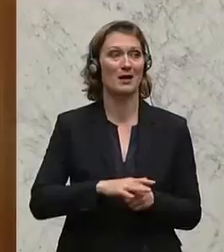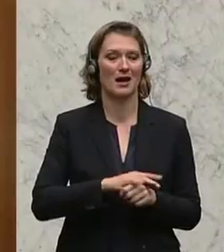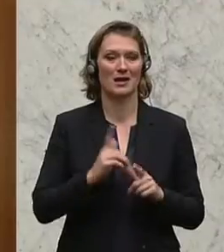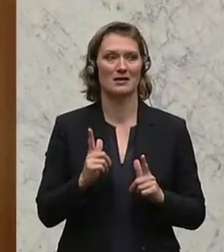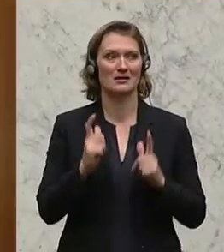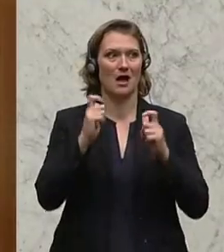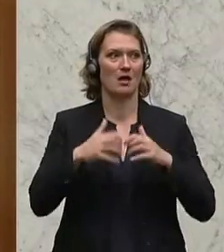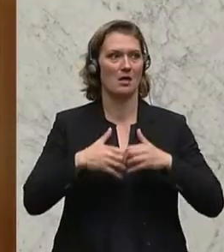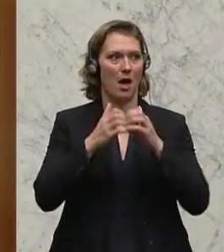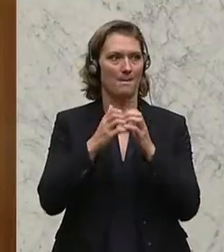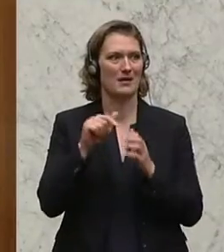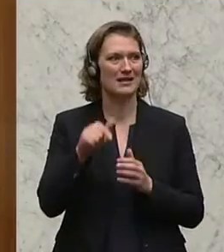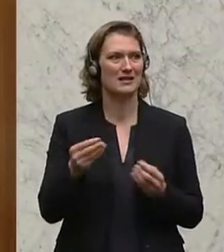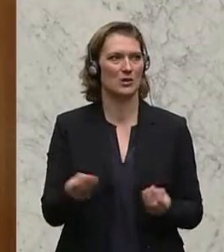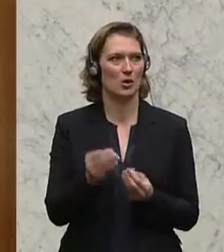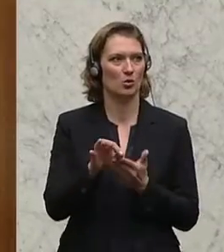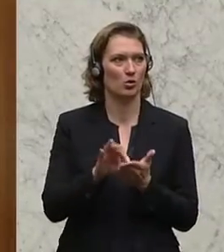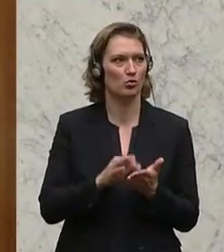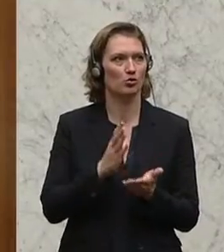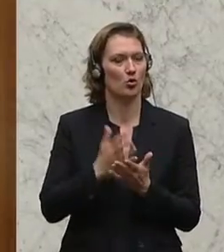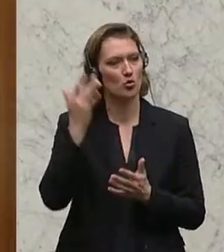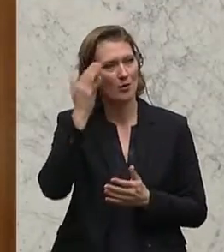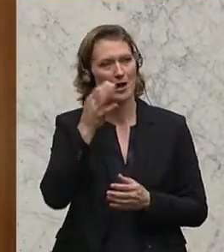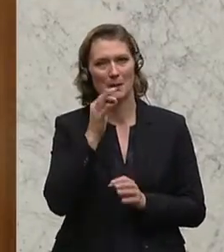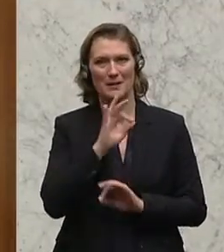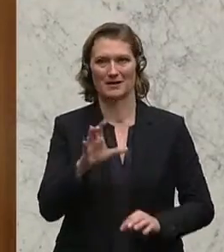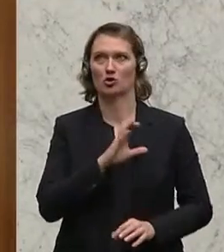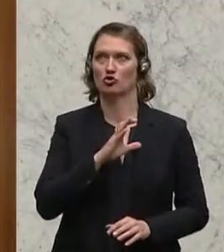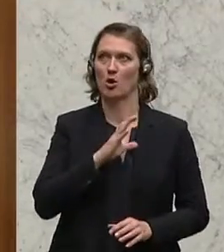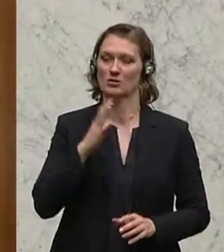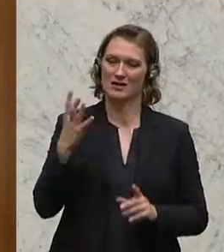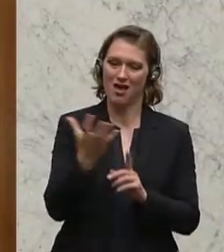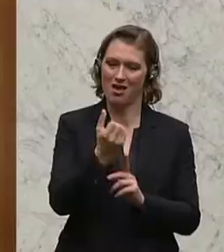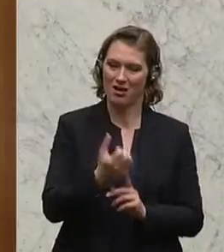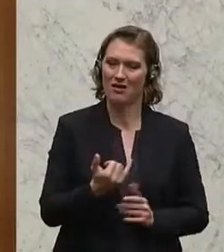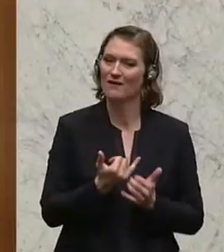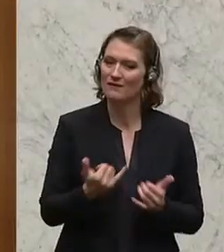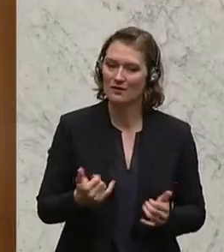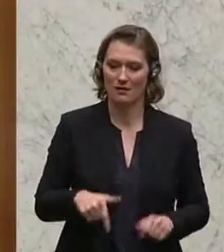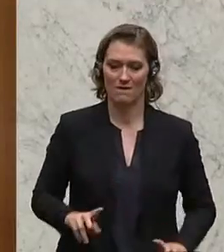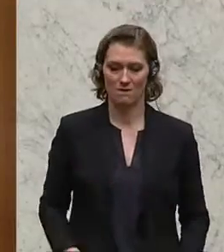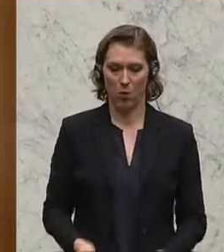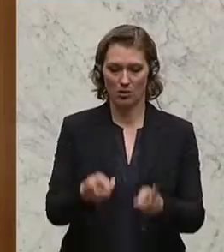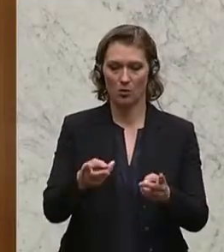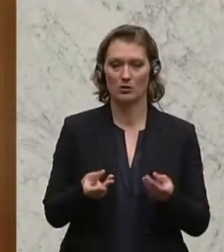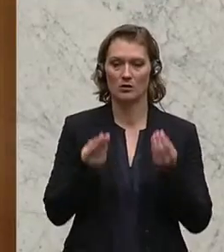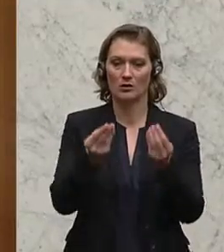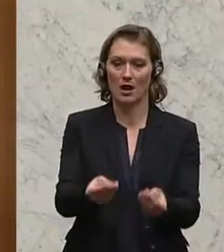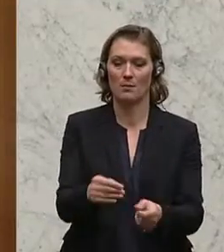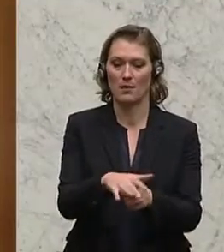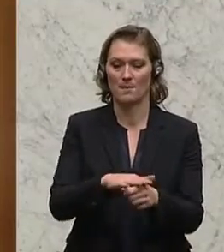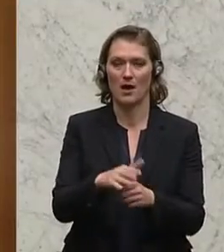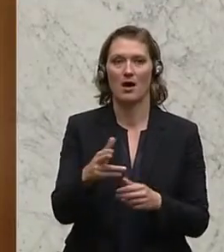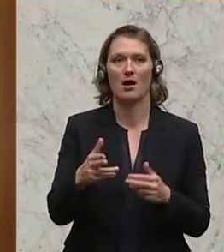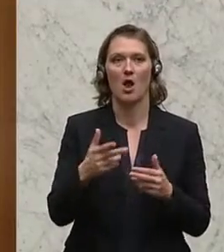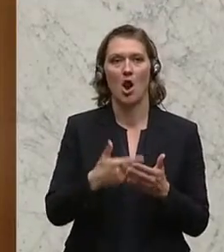der Start-ups aus genau diesen Gründen, um bessere Chancen zu erreichen, diese Förderung im Bereich der